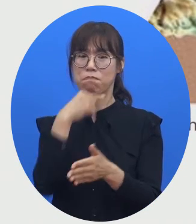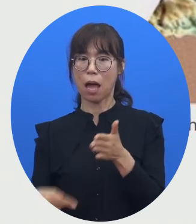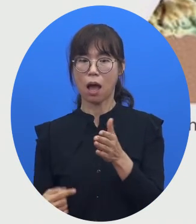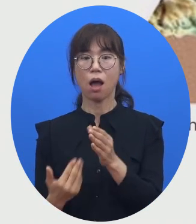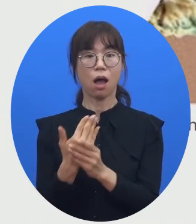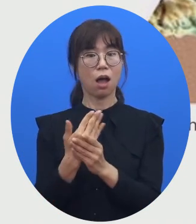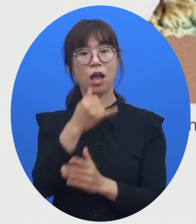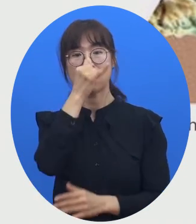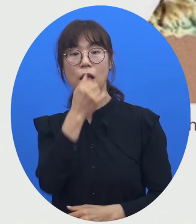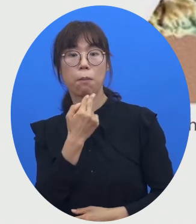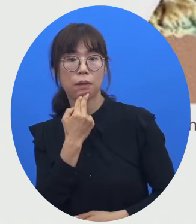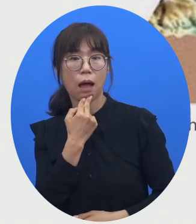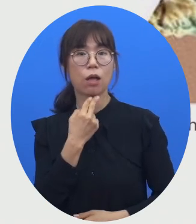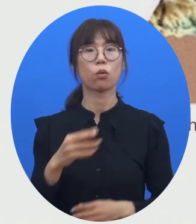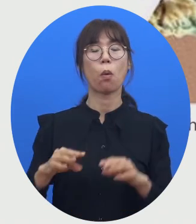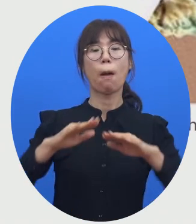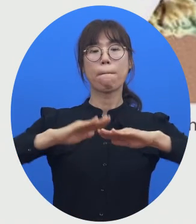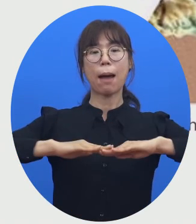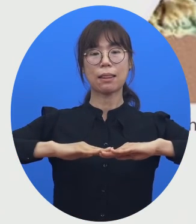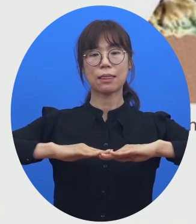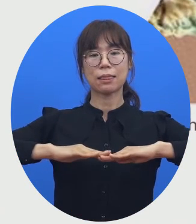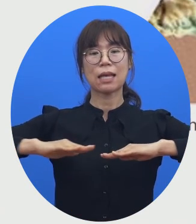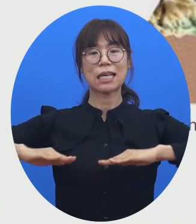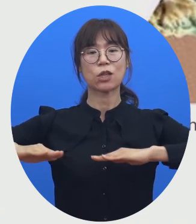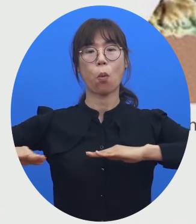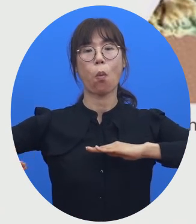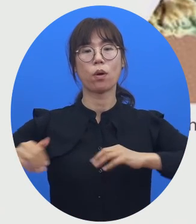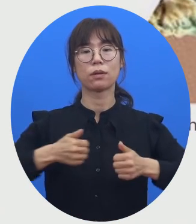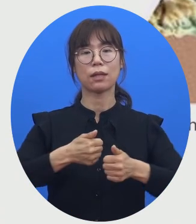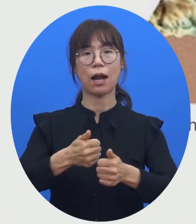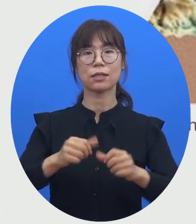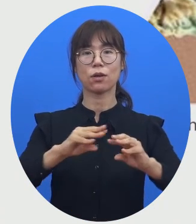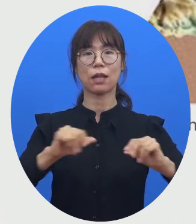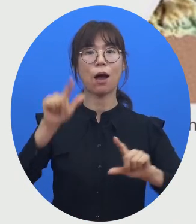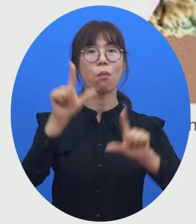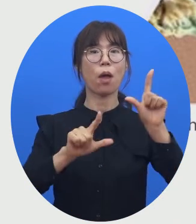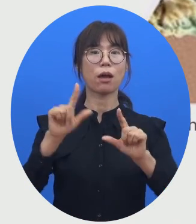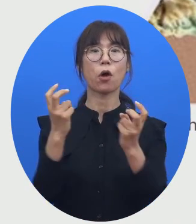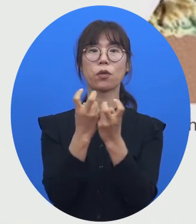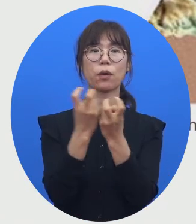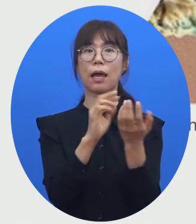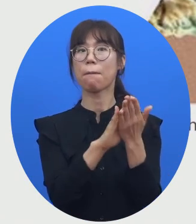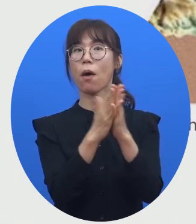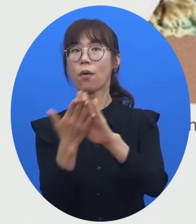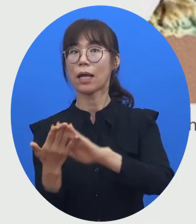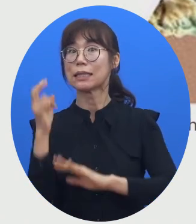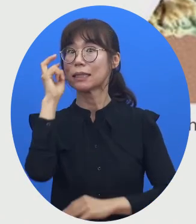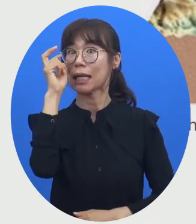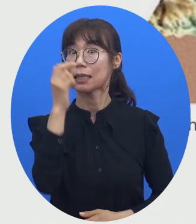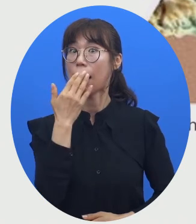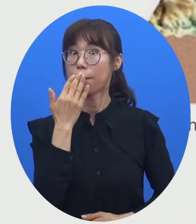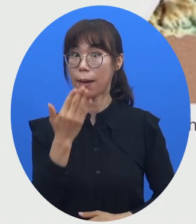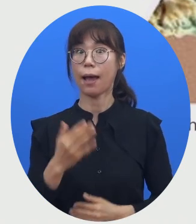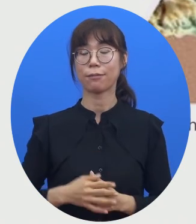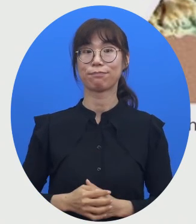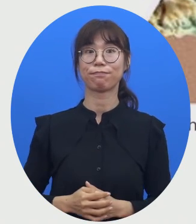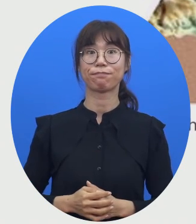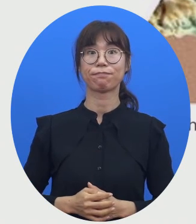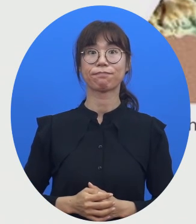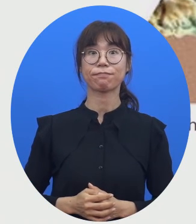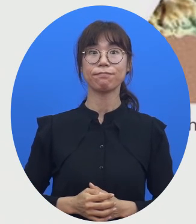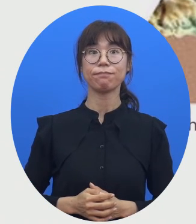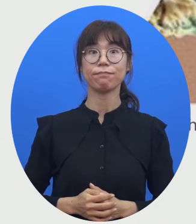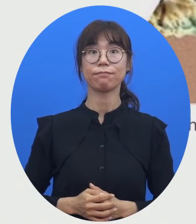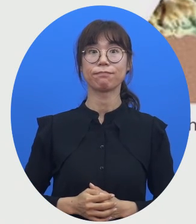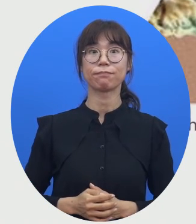이동에 따라서 대륙의 모양이 어떻게 바뀌어 갈 것인지를 예측할 수가 있겠죠. 그래서 수 킬로미터